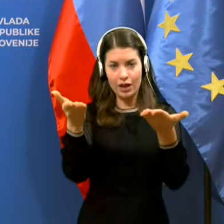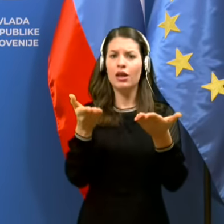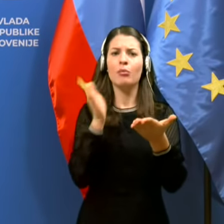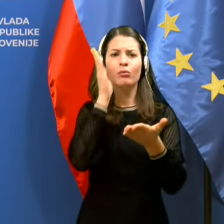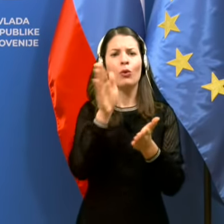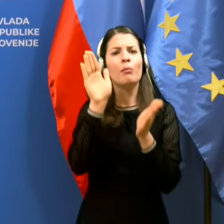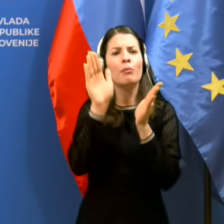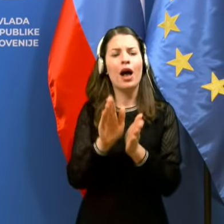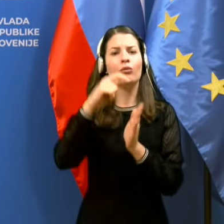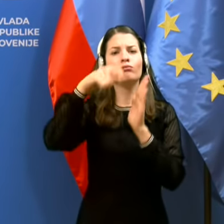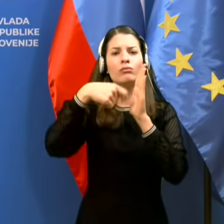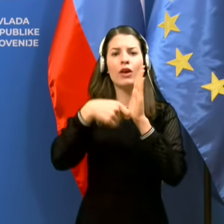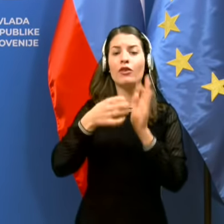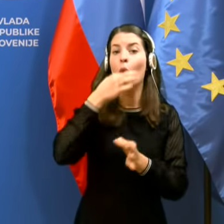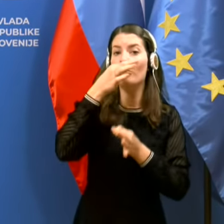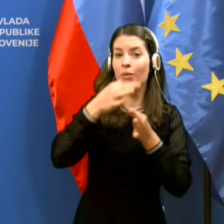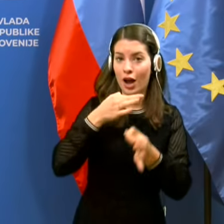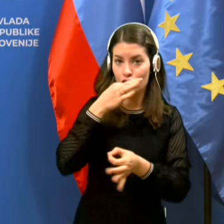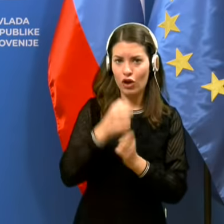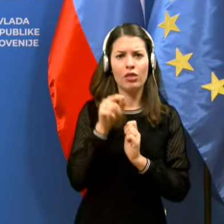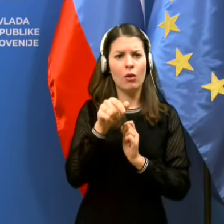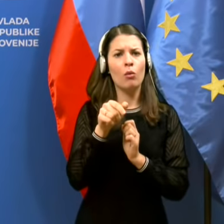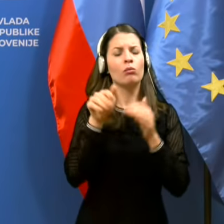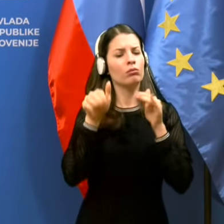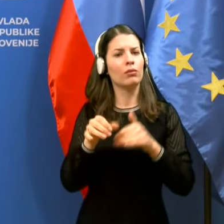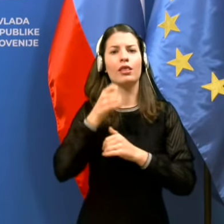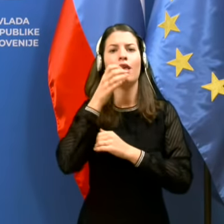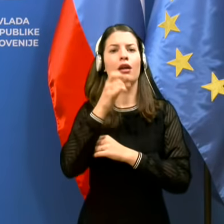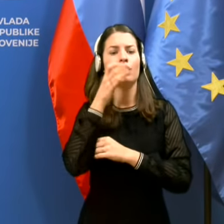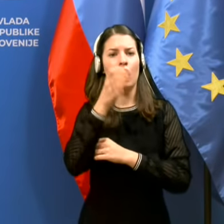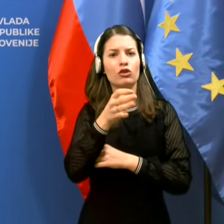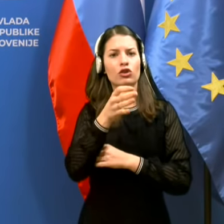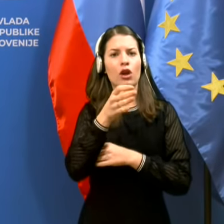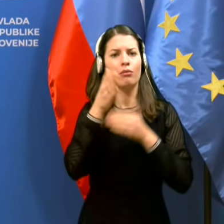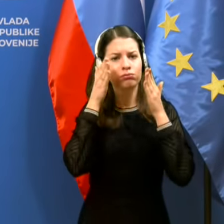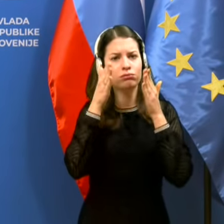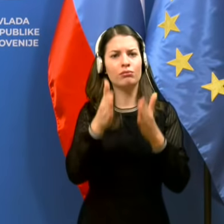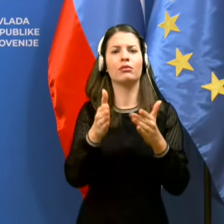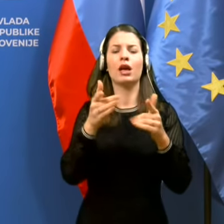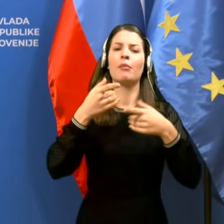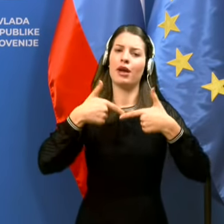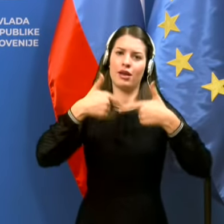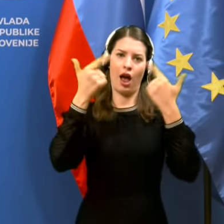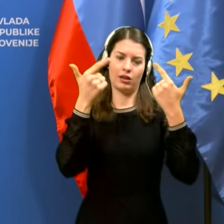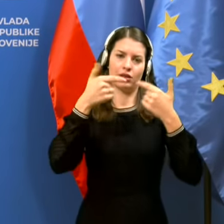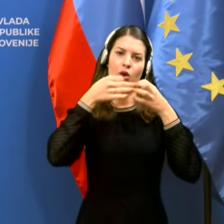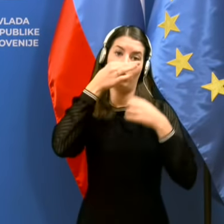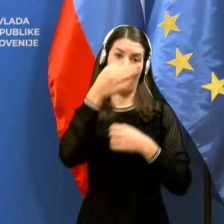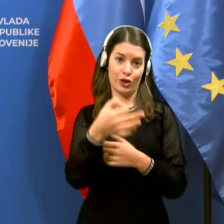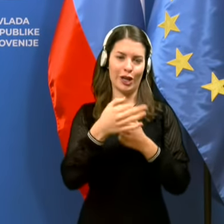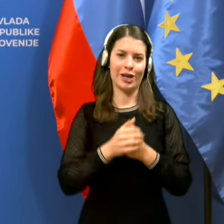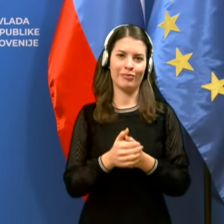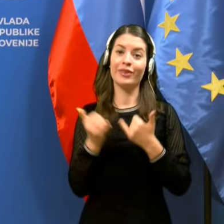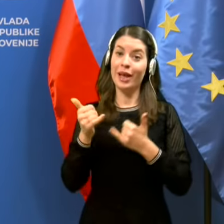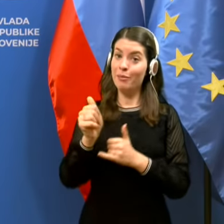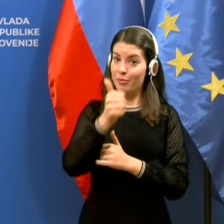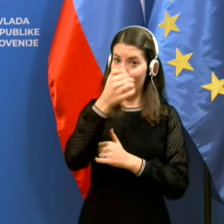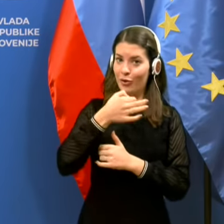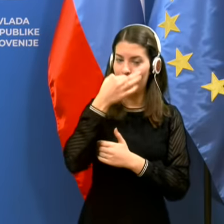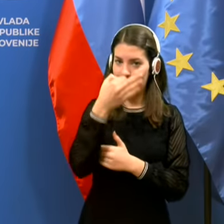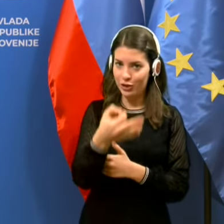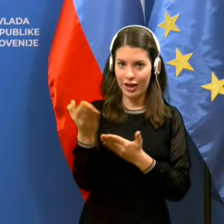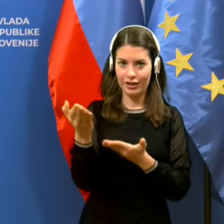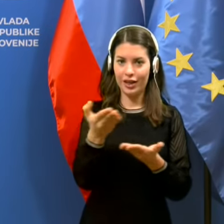majhno število vprašanj, ta naj bojo konkretna, usmerjenja in jasna. Zdaj pa prvo vprašanje,